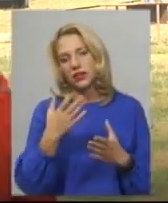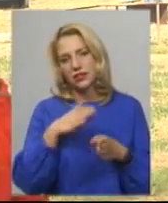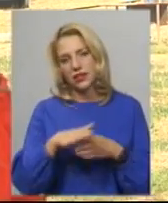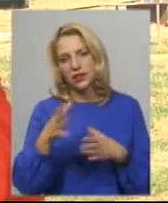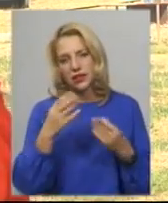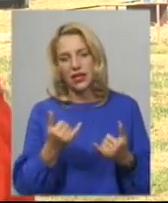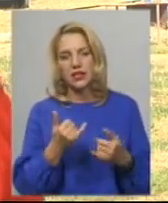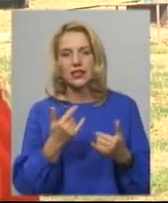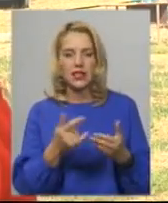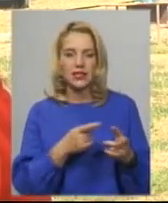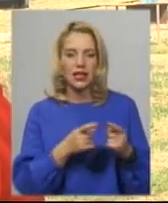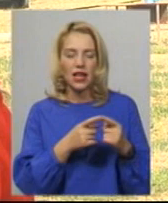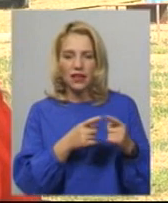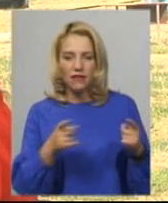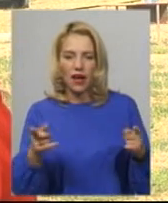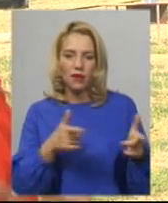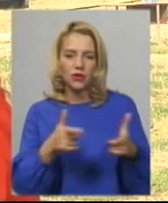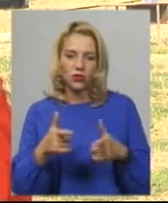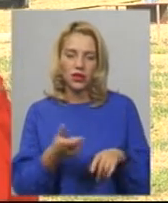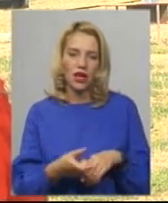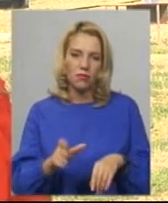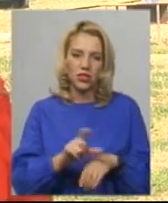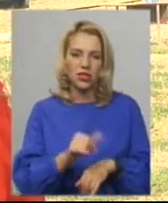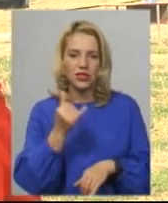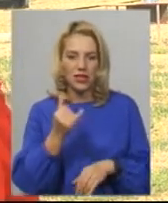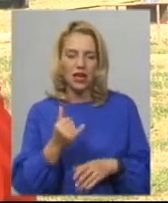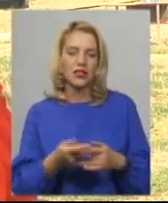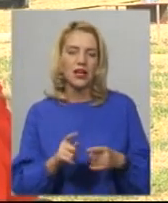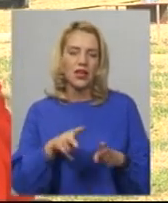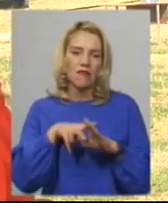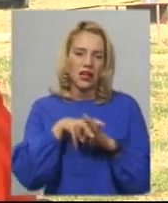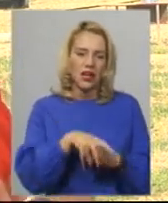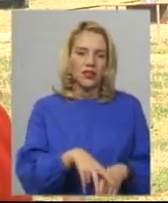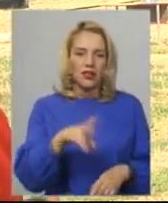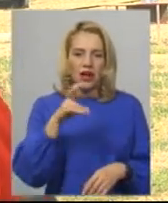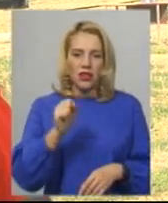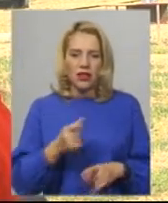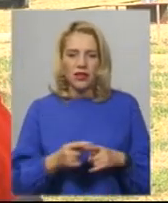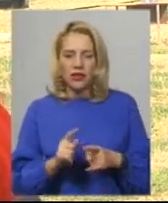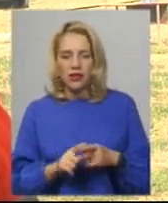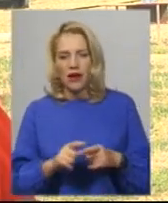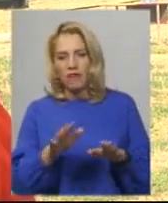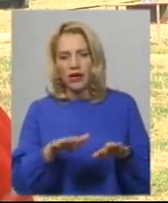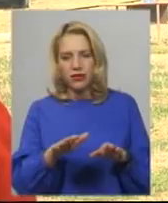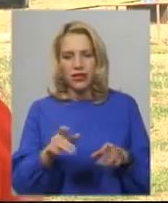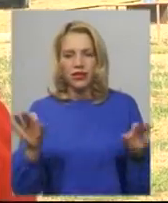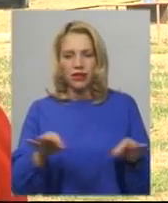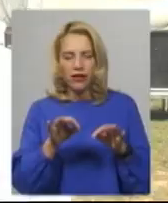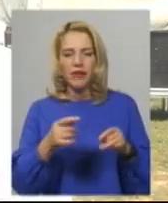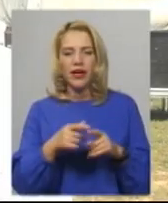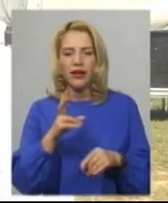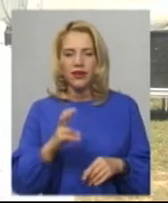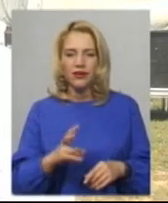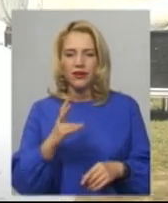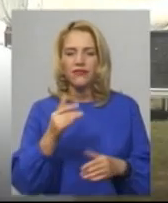Наразі триває підготовка. Найбільше зараз, напевно, йде на вантаження саме на бекстейдж головної та малої сцени та на хардворк».